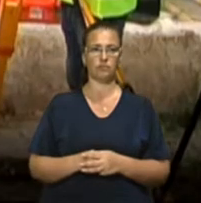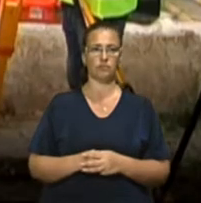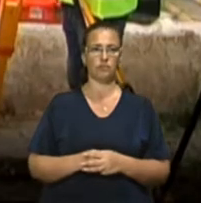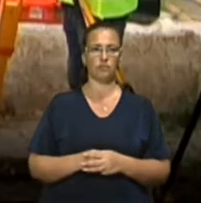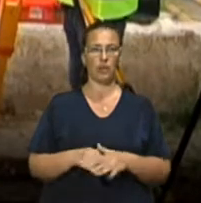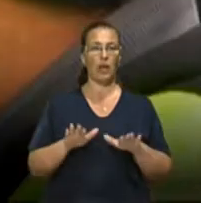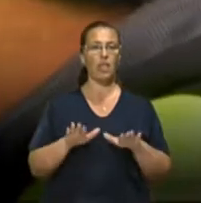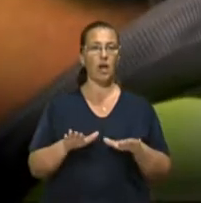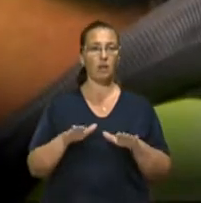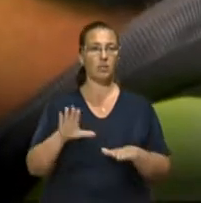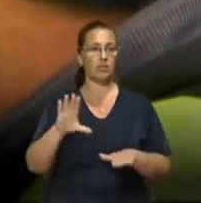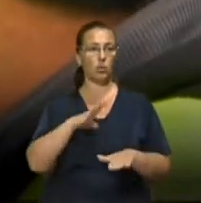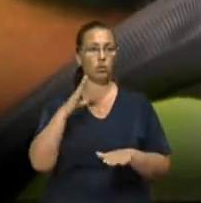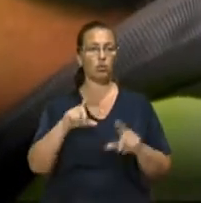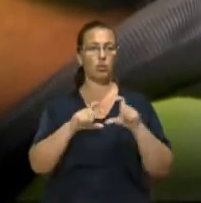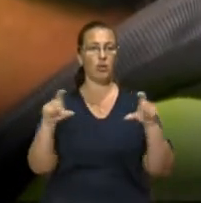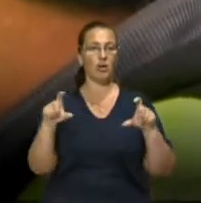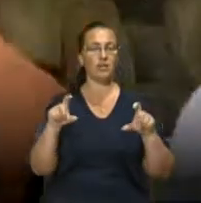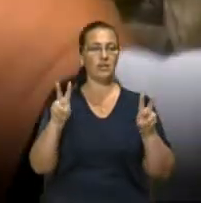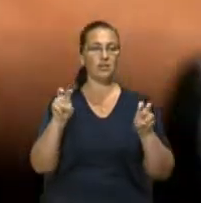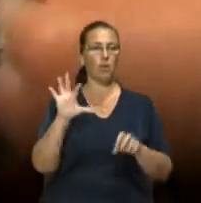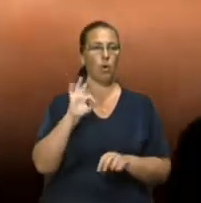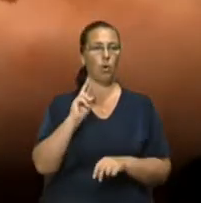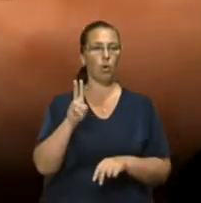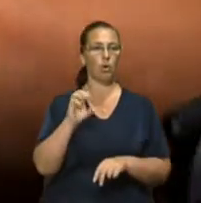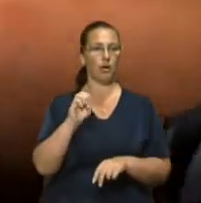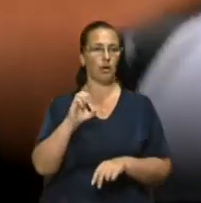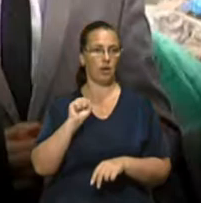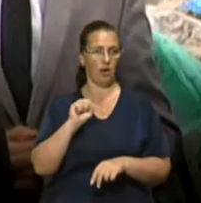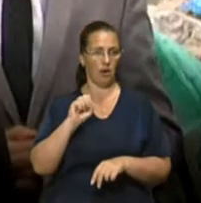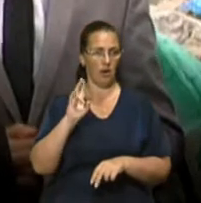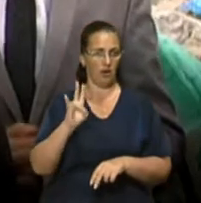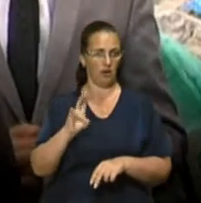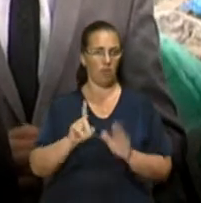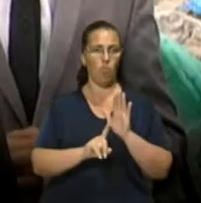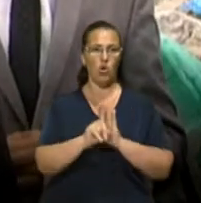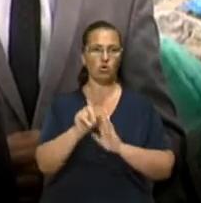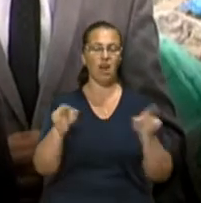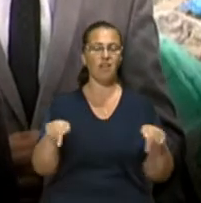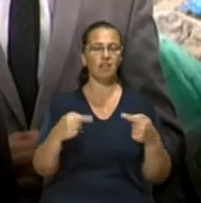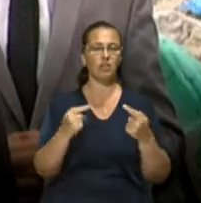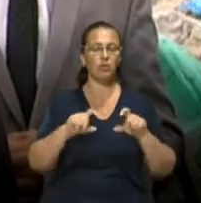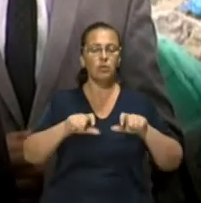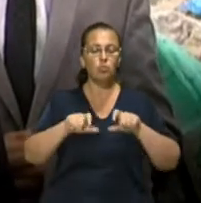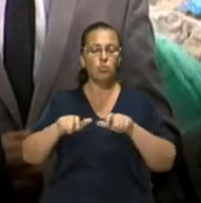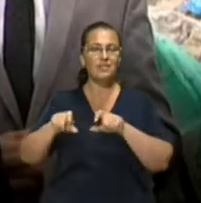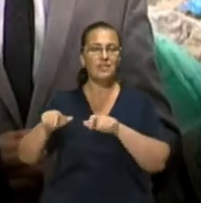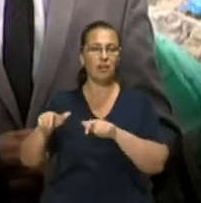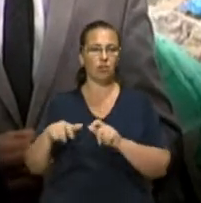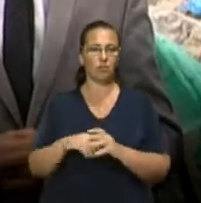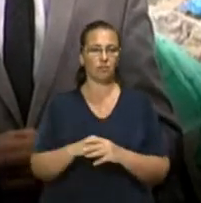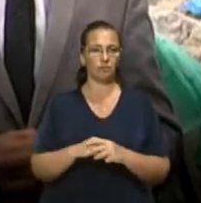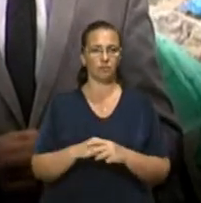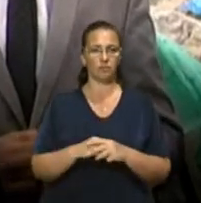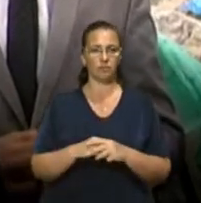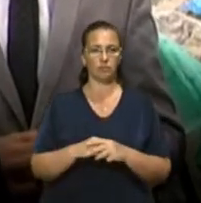На місці колишнього магазину «Океан» почали відновлювати мозаїку. Зараз вже, поскільки є 3D-сканування, можна просто по скануванню